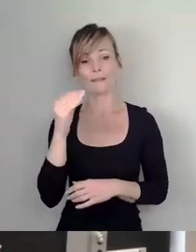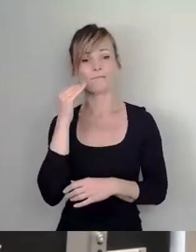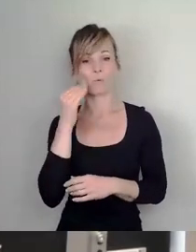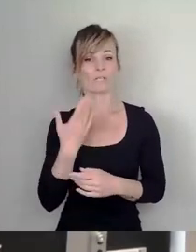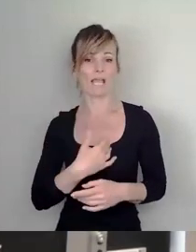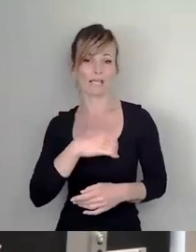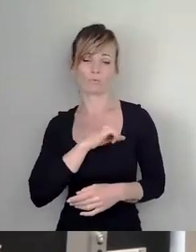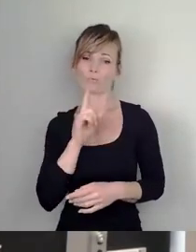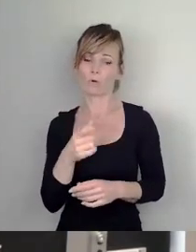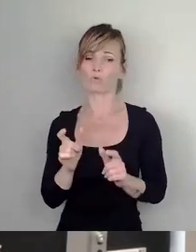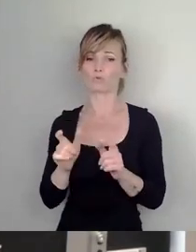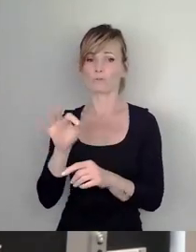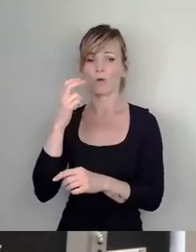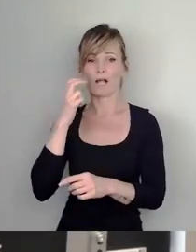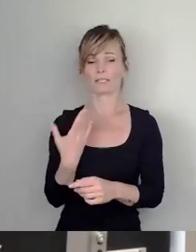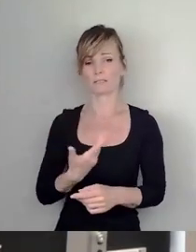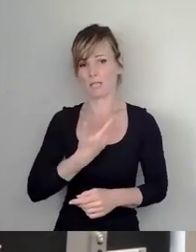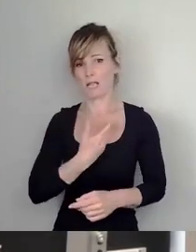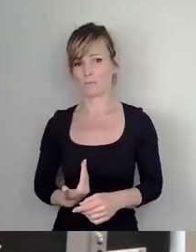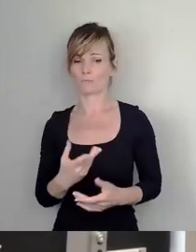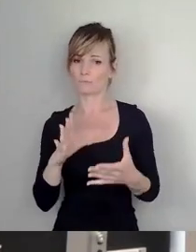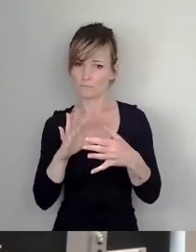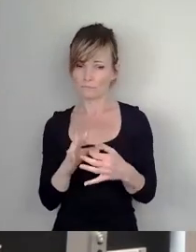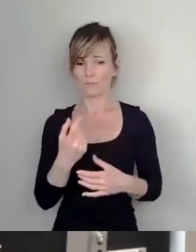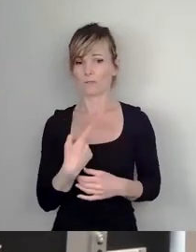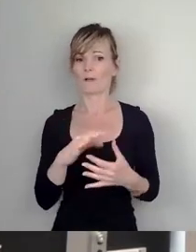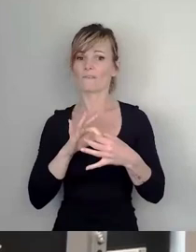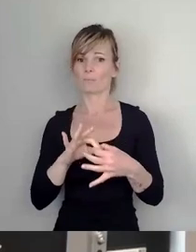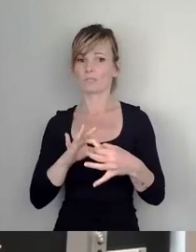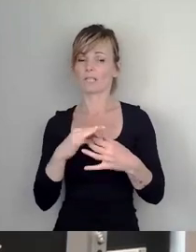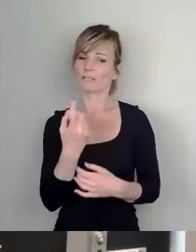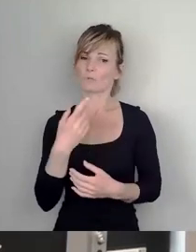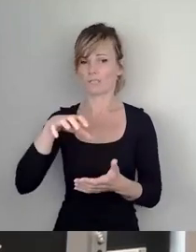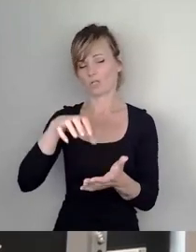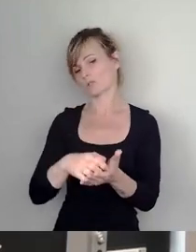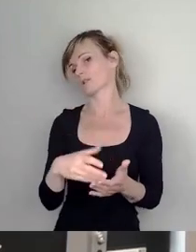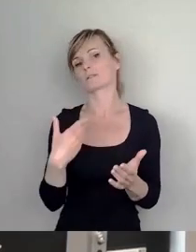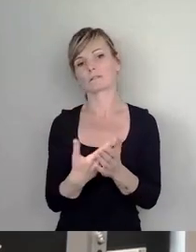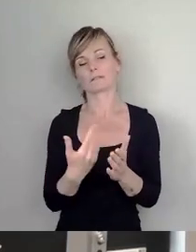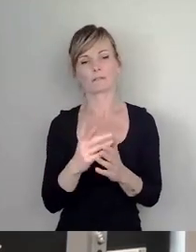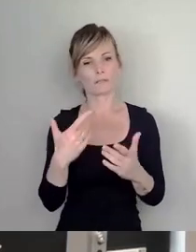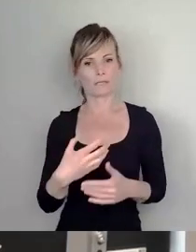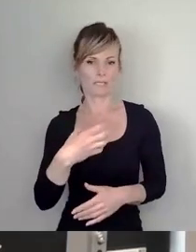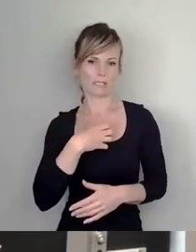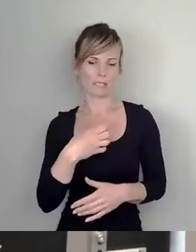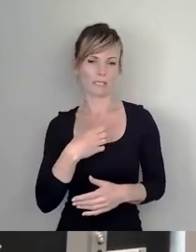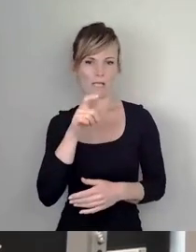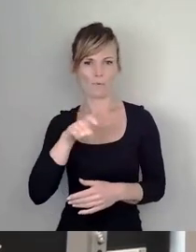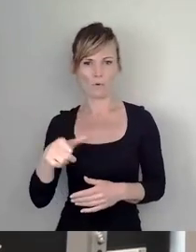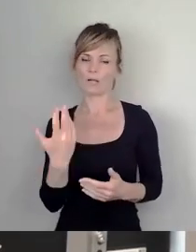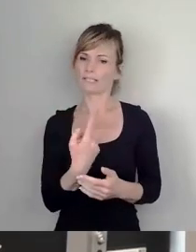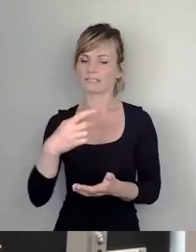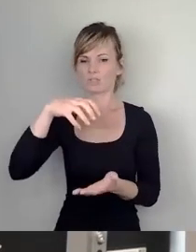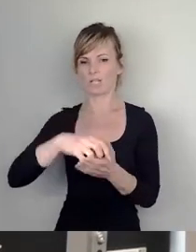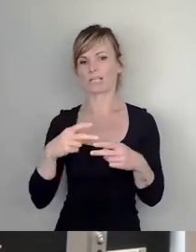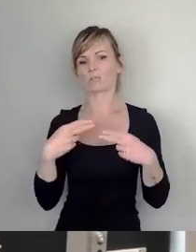Wohneigentum fördert die Verbundenheit mit unserer Stadt. Dieser Antrag hier soll der Auftakt sein, dass wir die Stadt in Dresdner Bögen zurückgeben und sie hier gut und